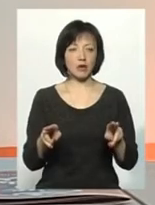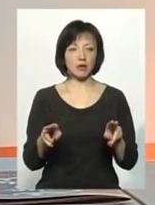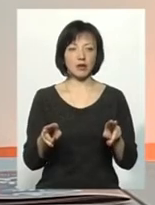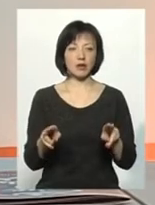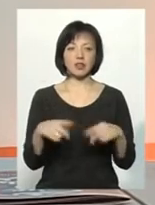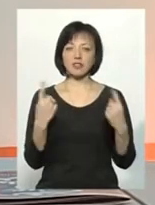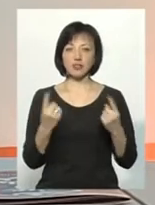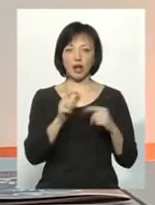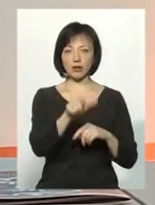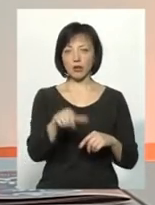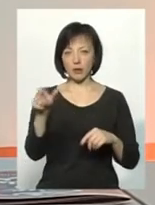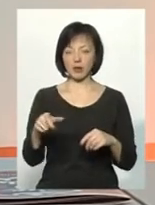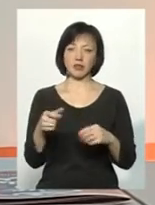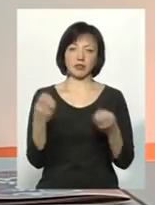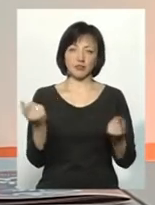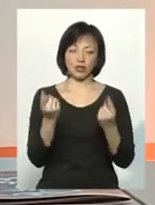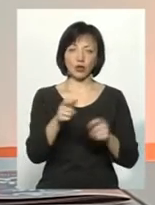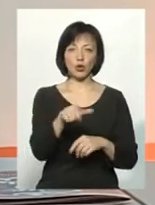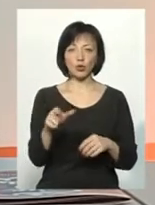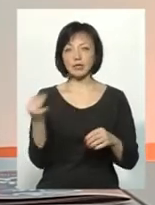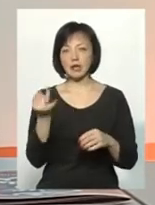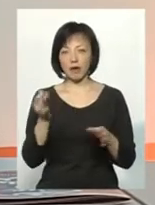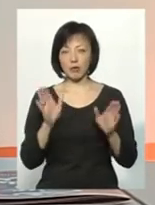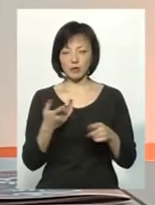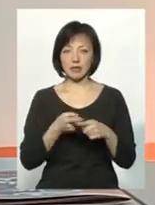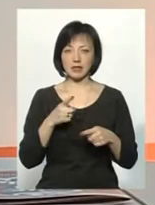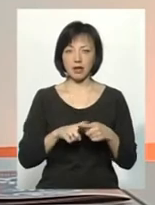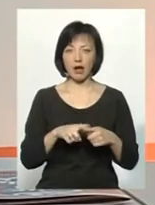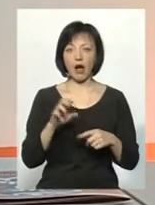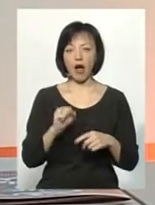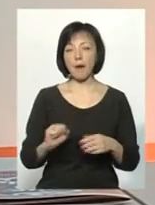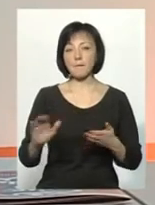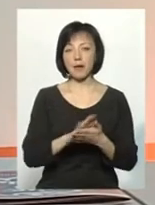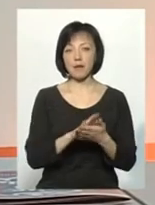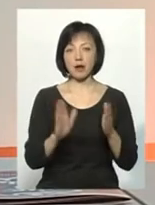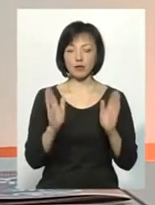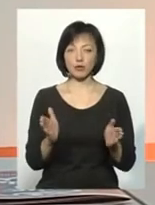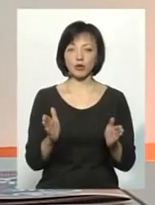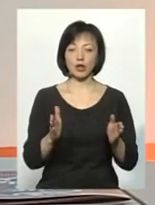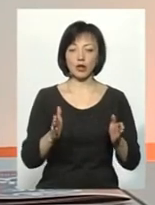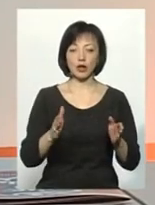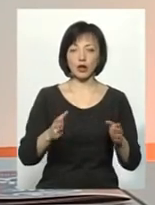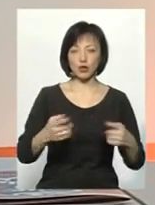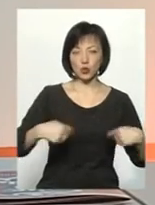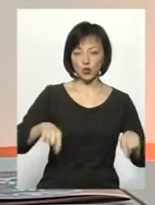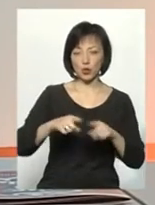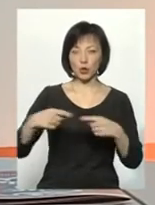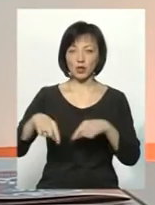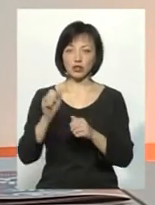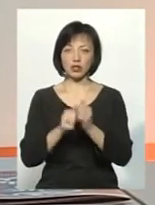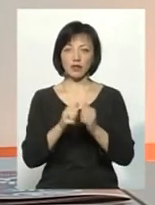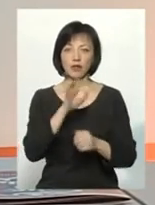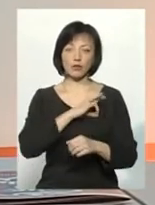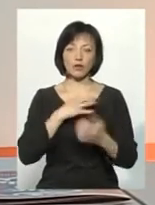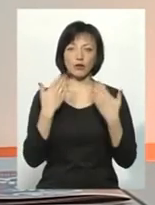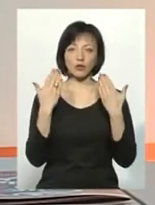громадяни, просто пересічні люди, яким буде цікаво це. А прибирати ми будемо зони, де найчастіше використовуються